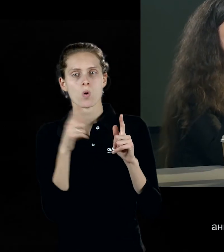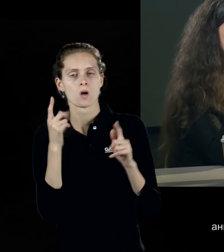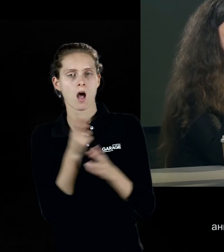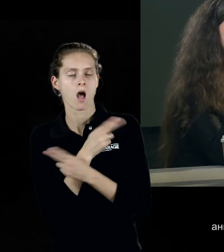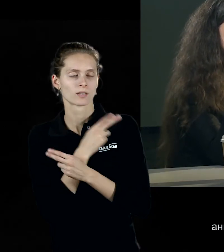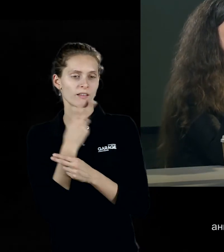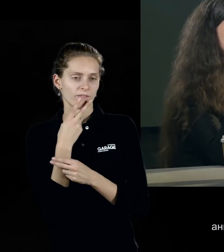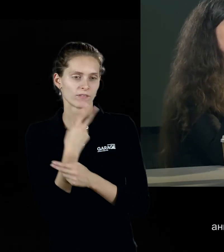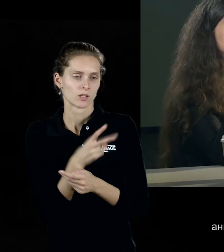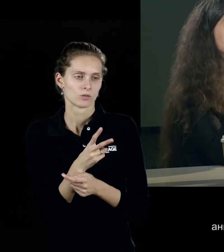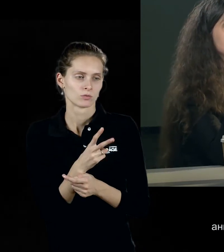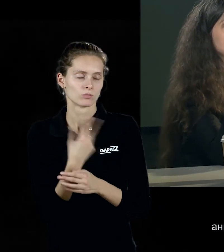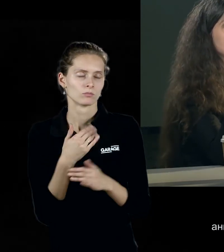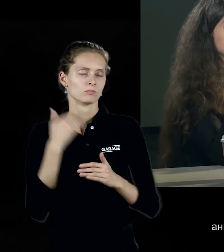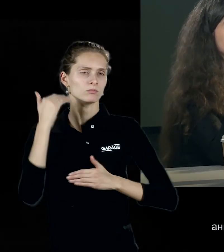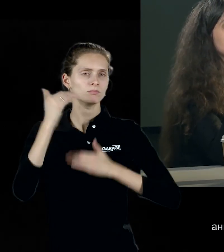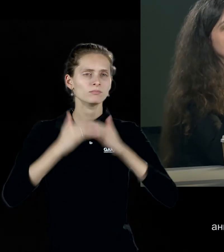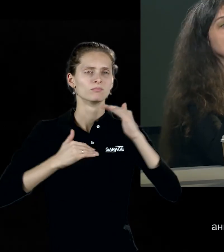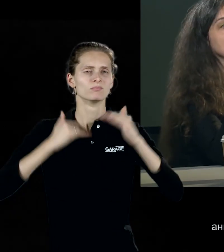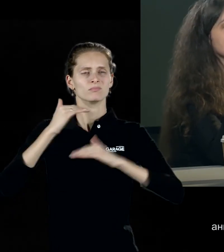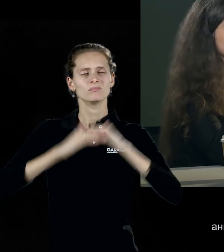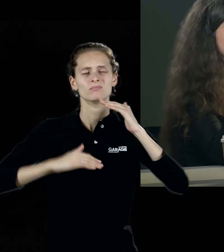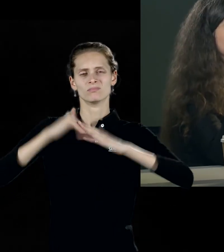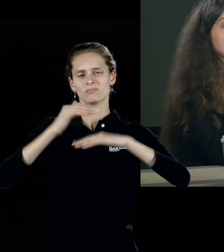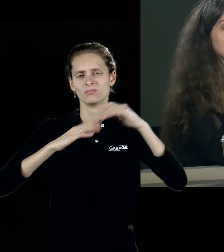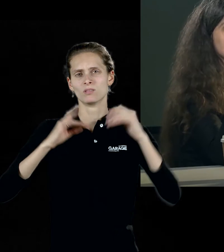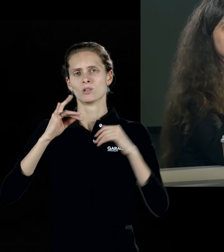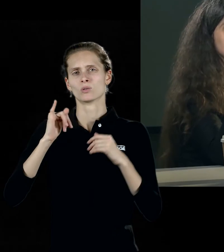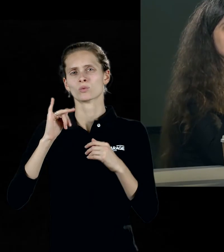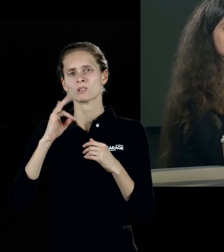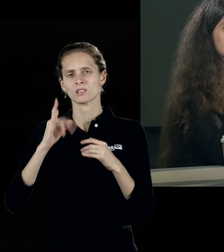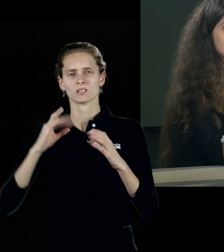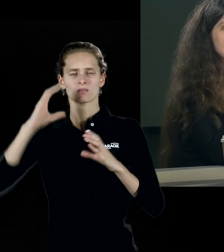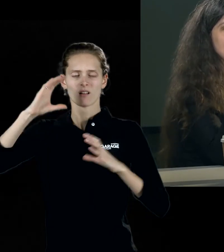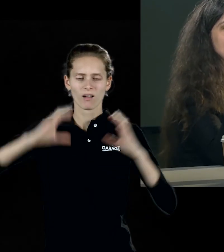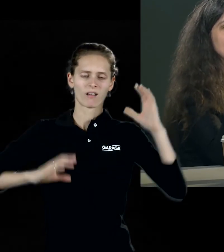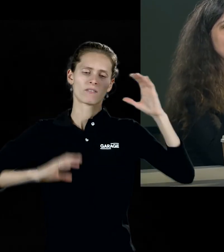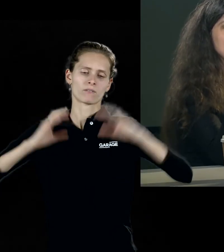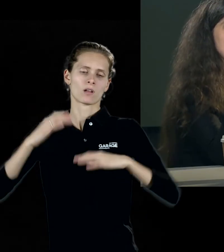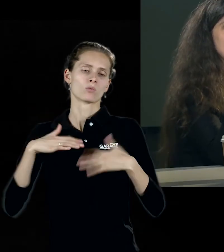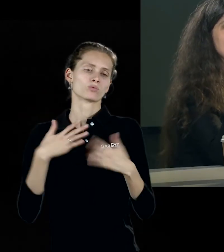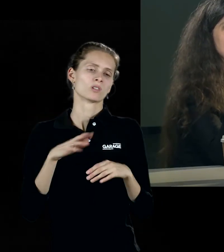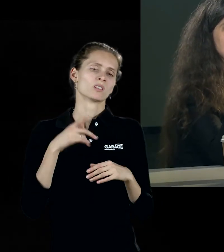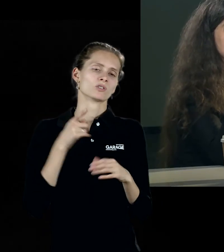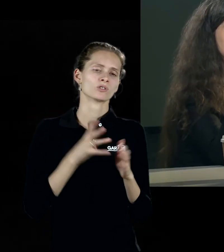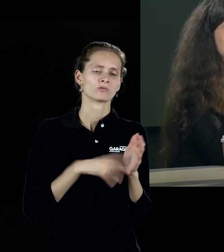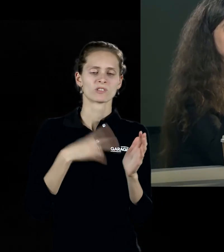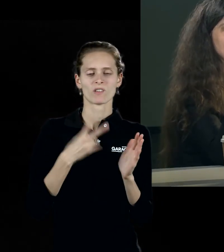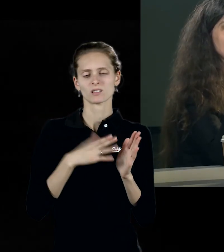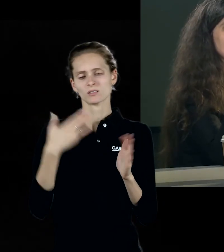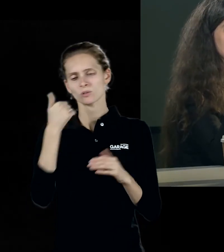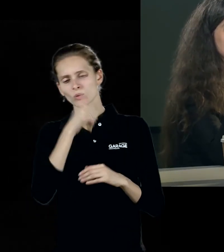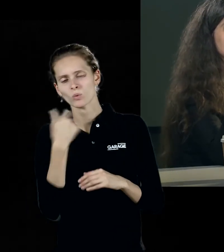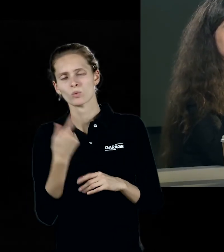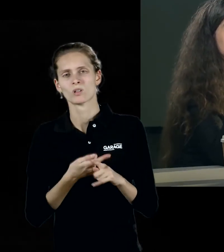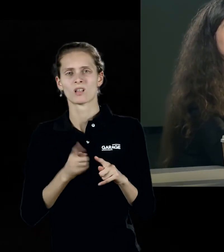нагромождающиеся друг на друга руины. Опять-таки, это 20-е годы, это революция, это Первая мировая война, это время,